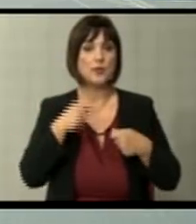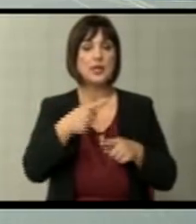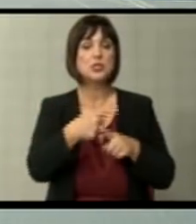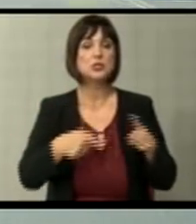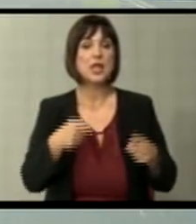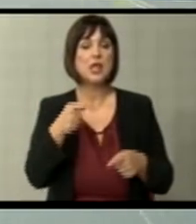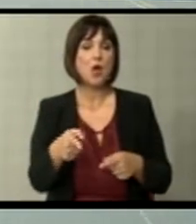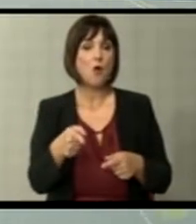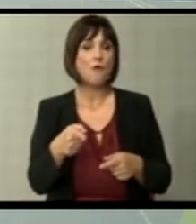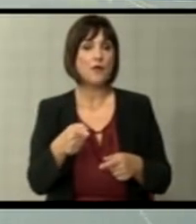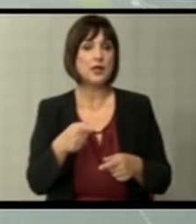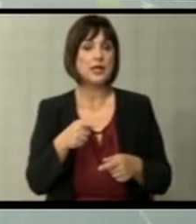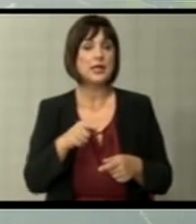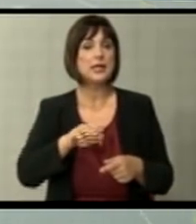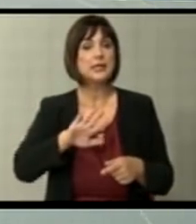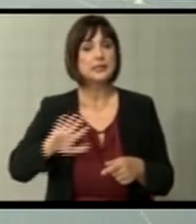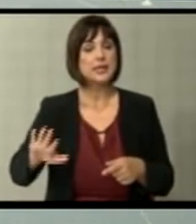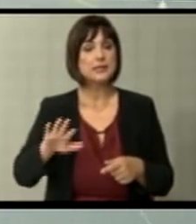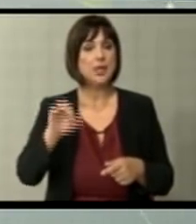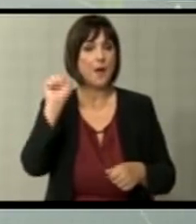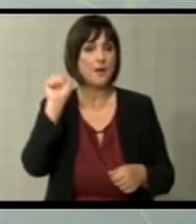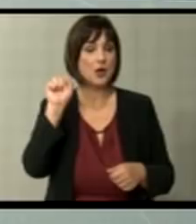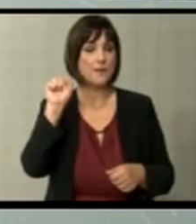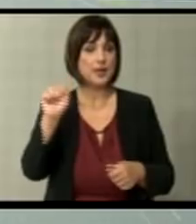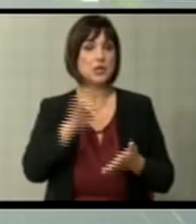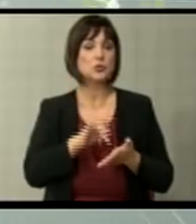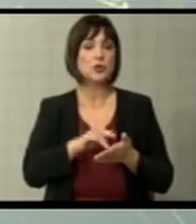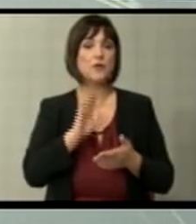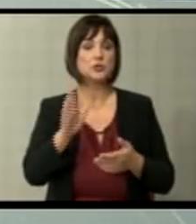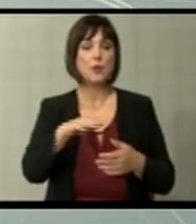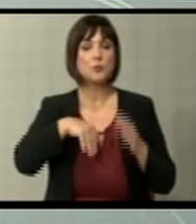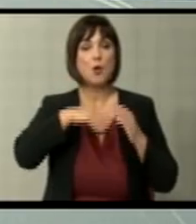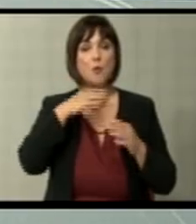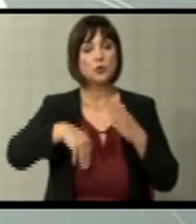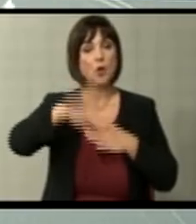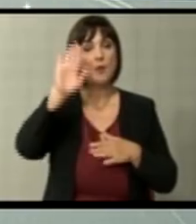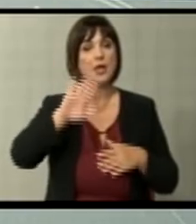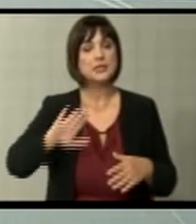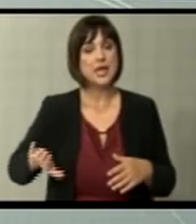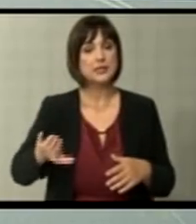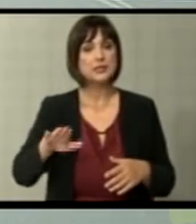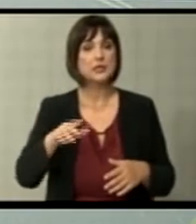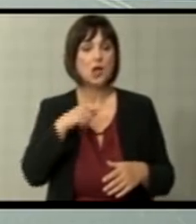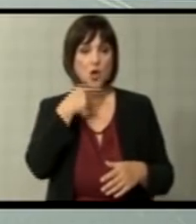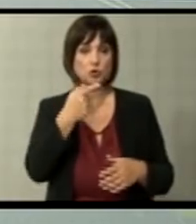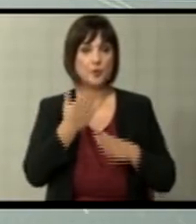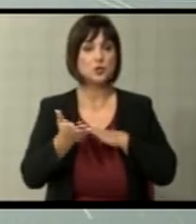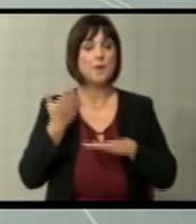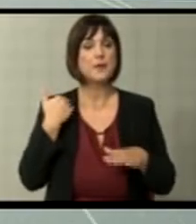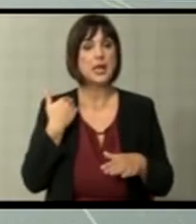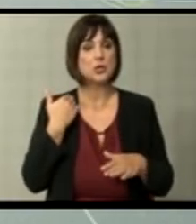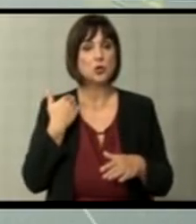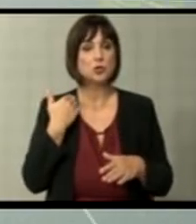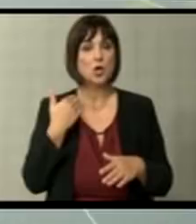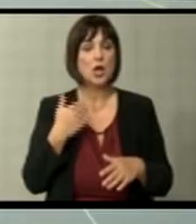делот и овие партии Десноцентарот одат многу повеќе на Десно, како што беше споменато предходно и од